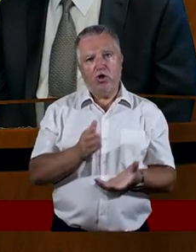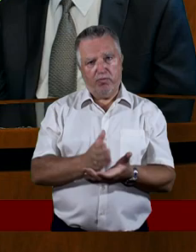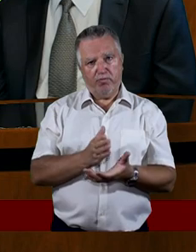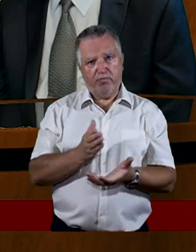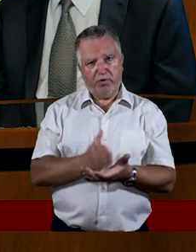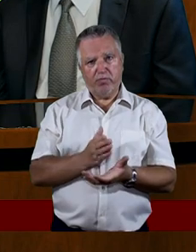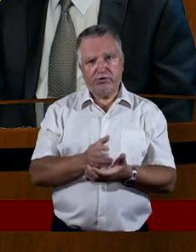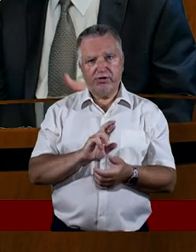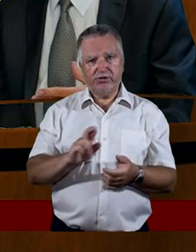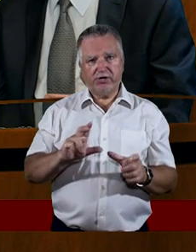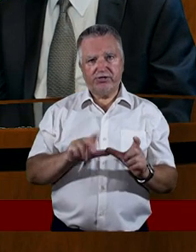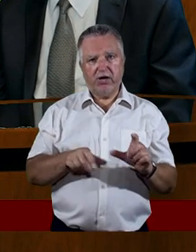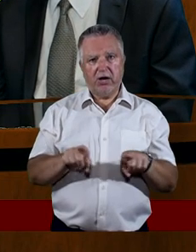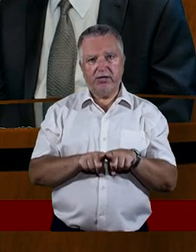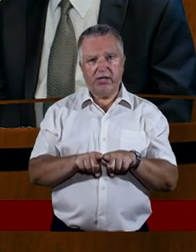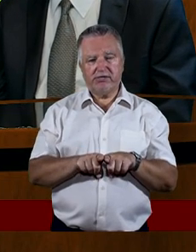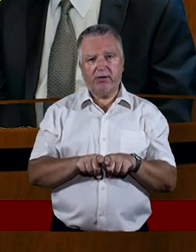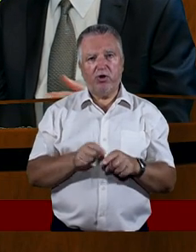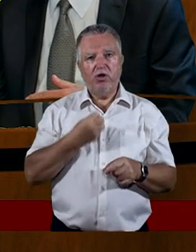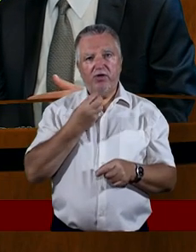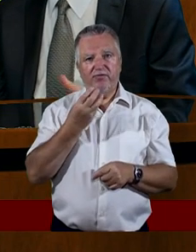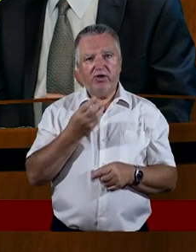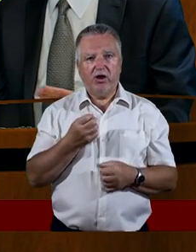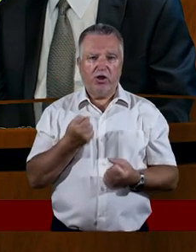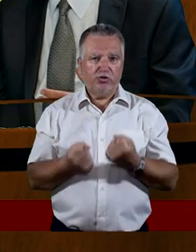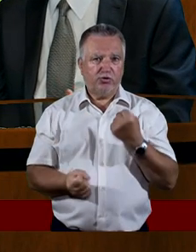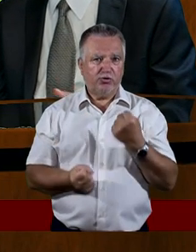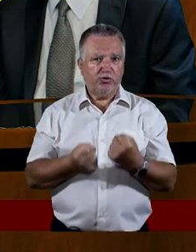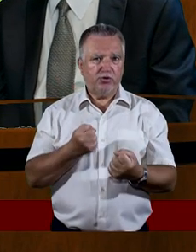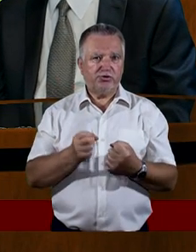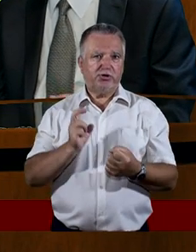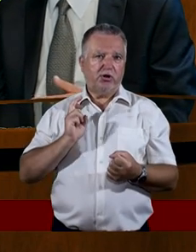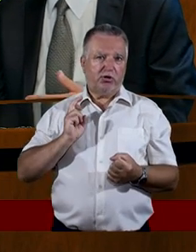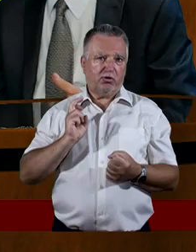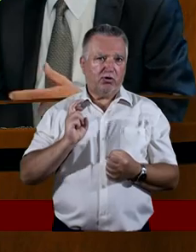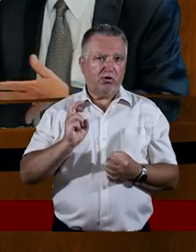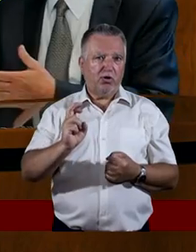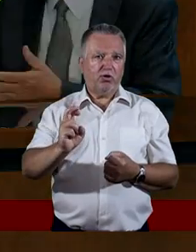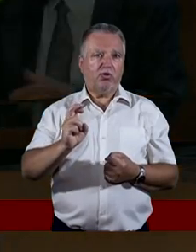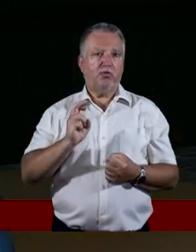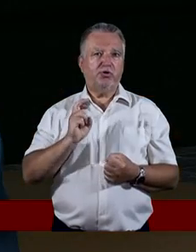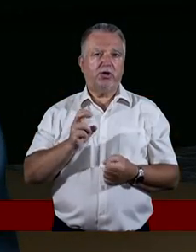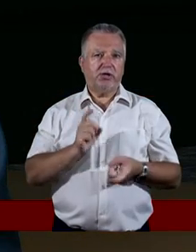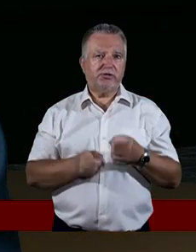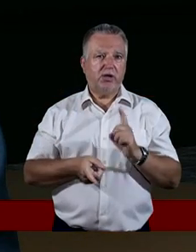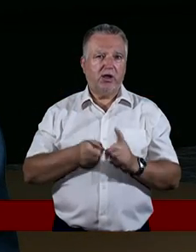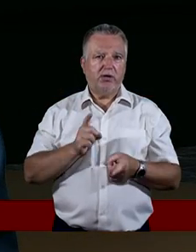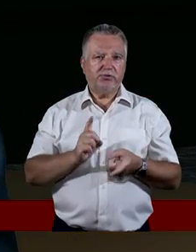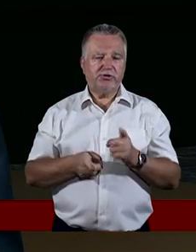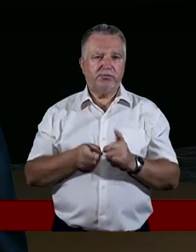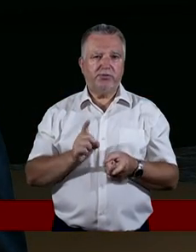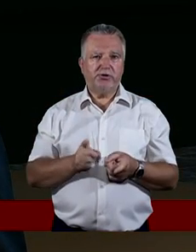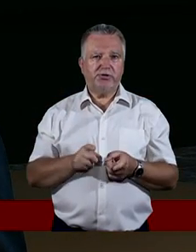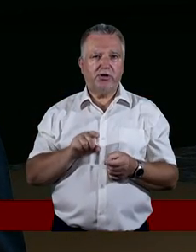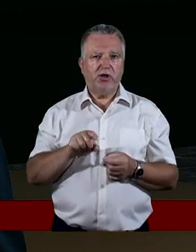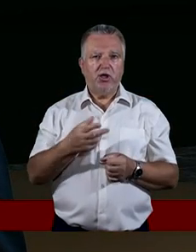też wiele trudności, komplikacji, takiego przyspieszenia, o którym mówiliśmy,